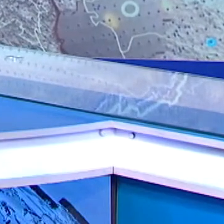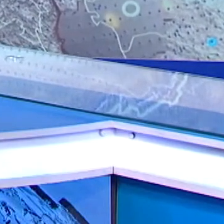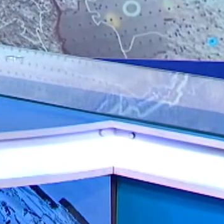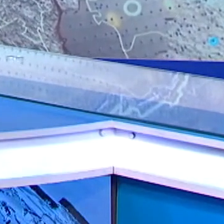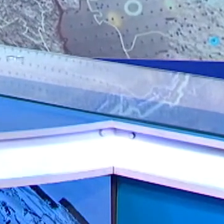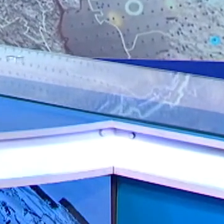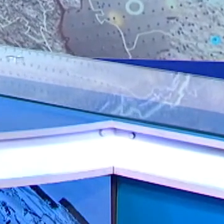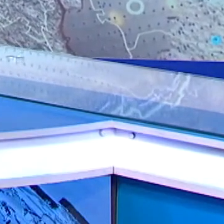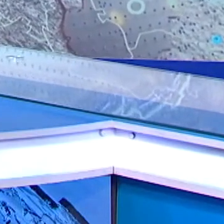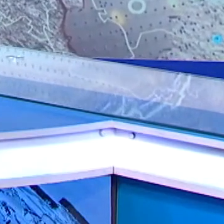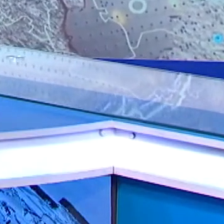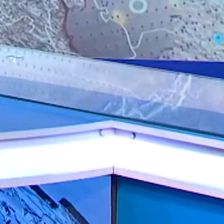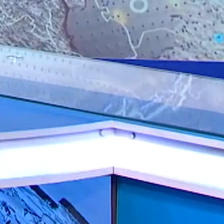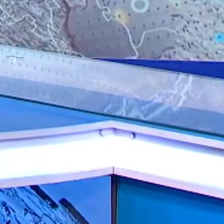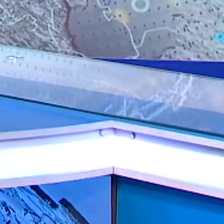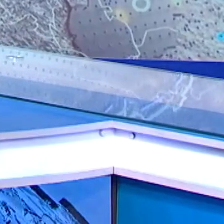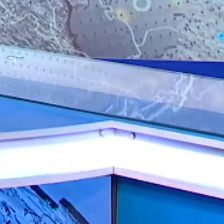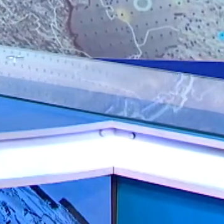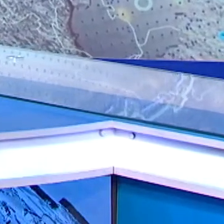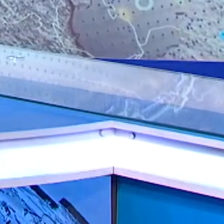жмите на колокольчик, чтобы не пропустить новый выпуск.